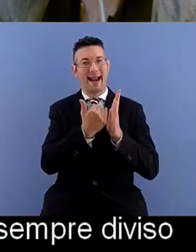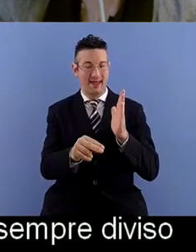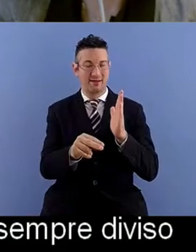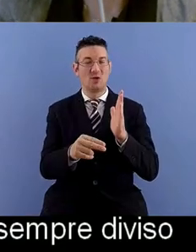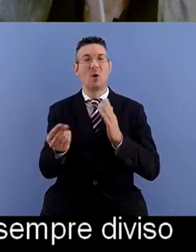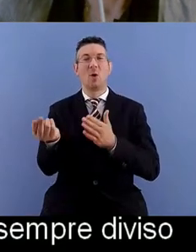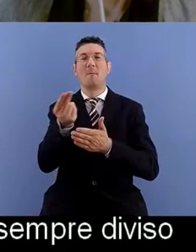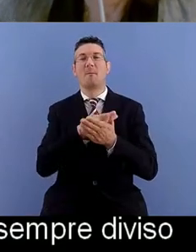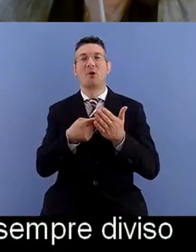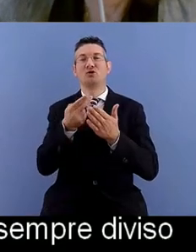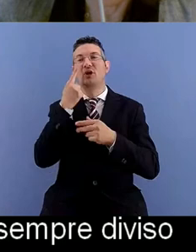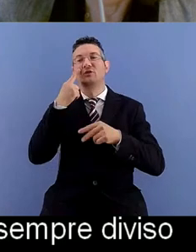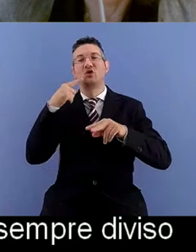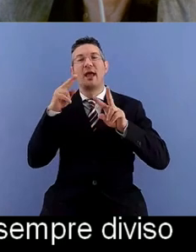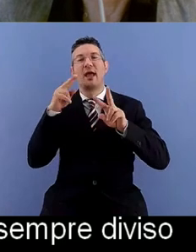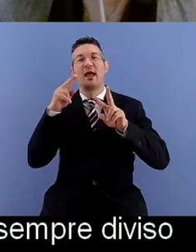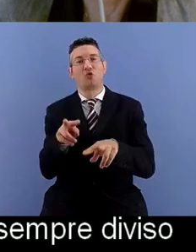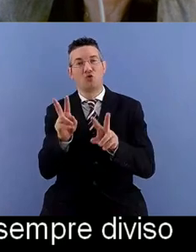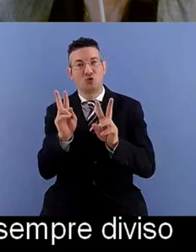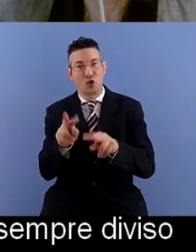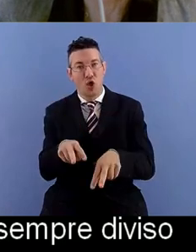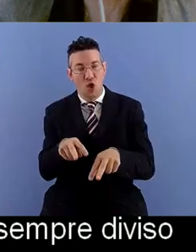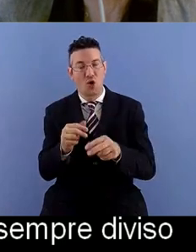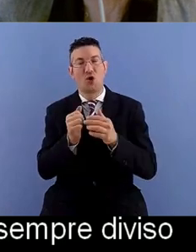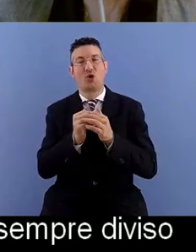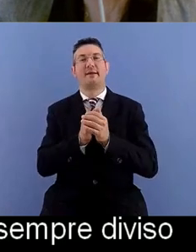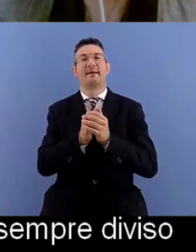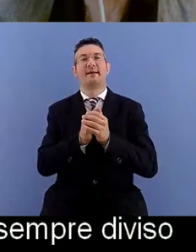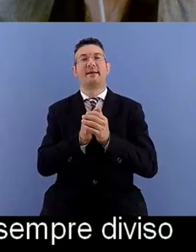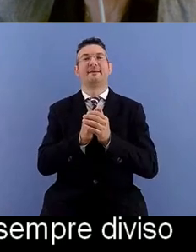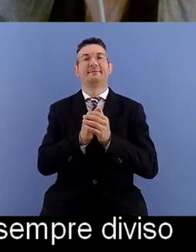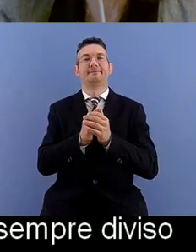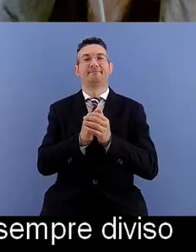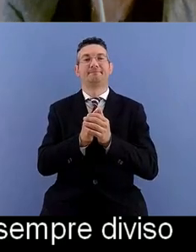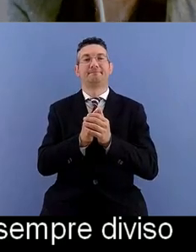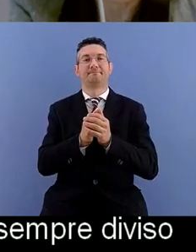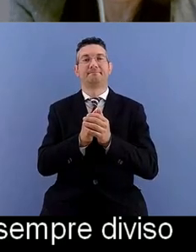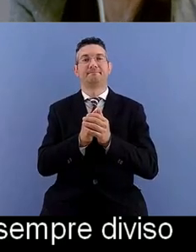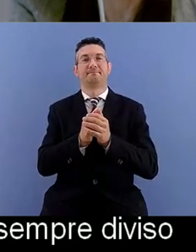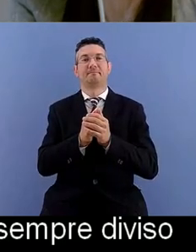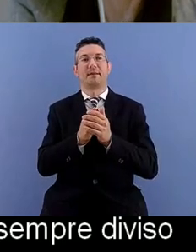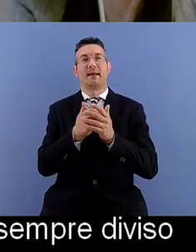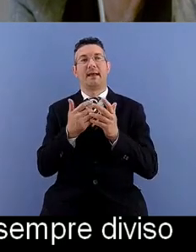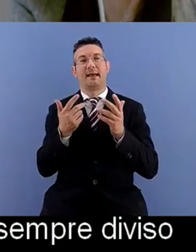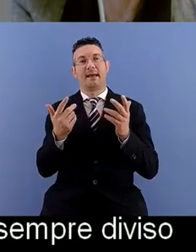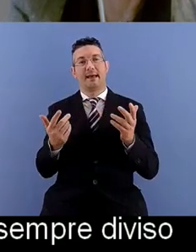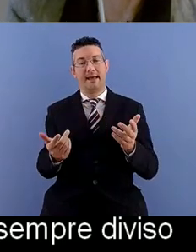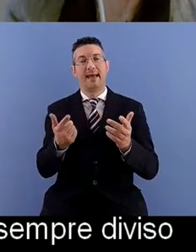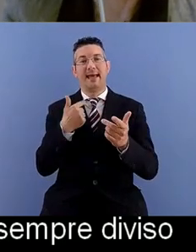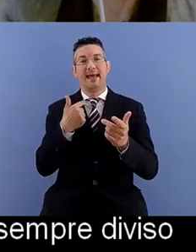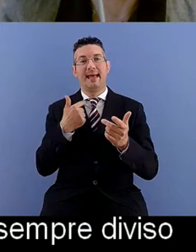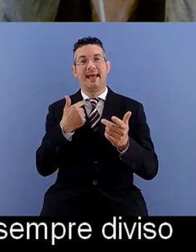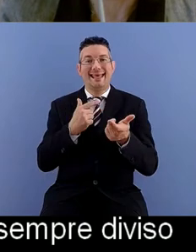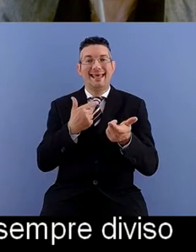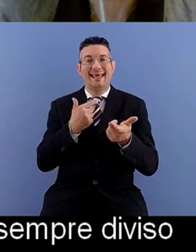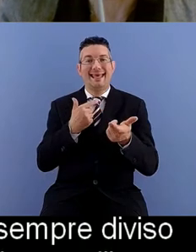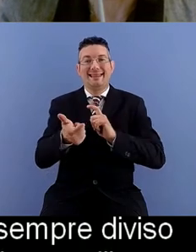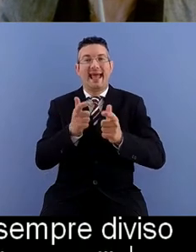controlli e dell'interattività all'interno dell